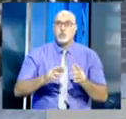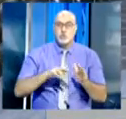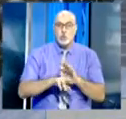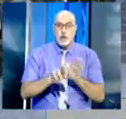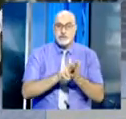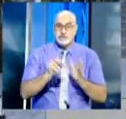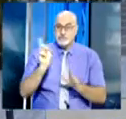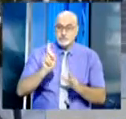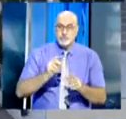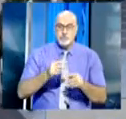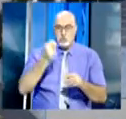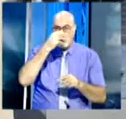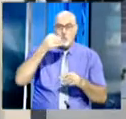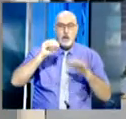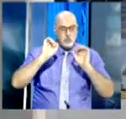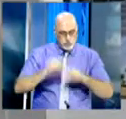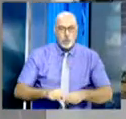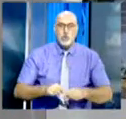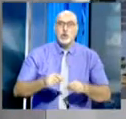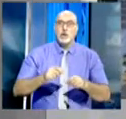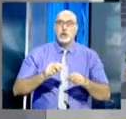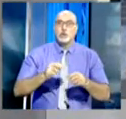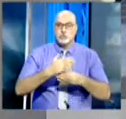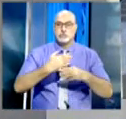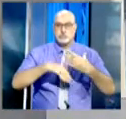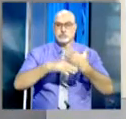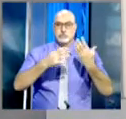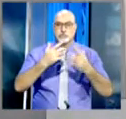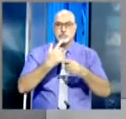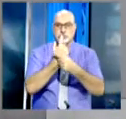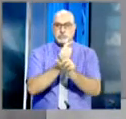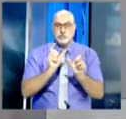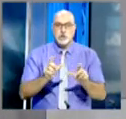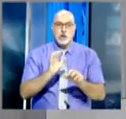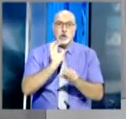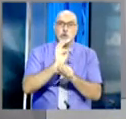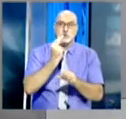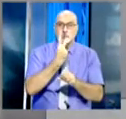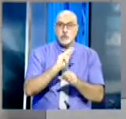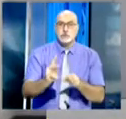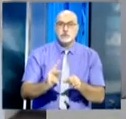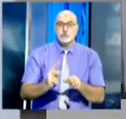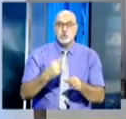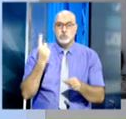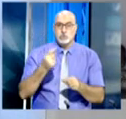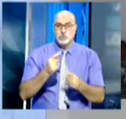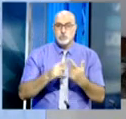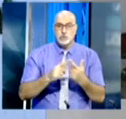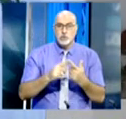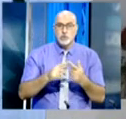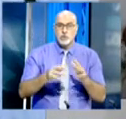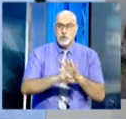يمكن لمالي بناء جبهة داخلية قادرة على مقاومة الاعتداءات التي يتعرض لها البلد